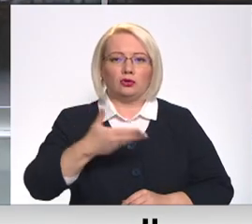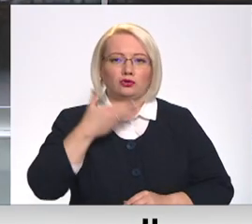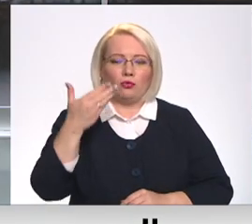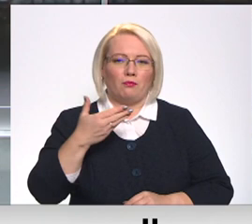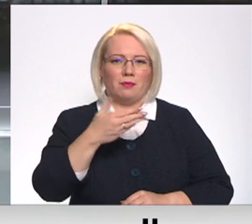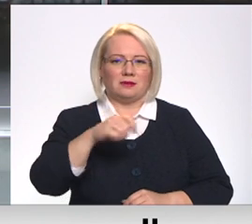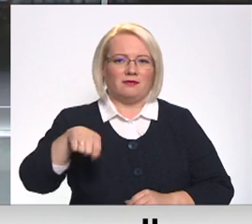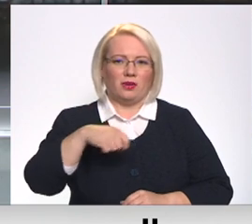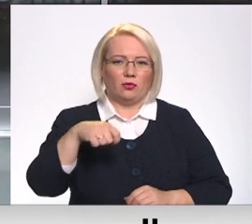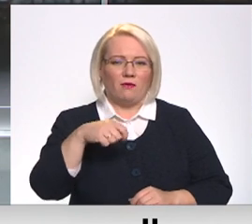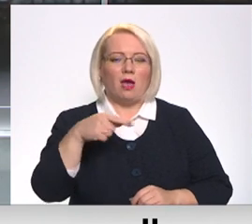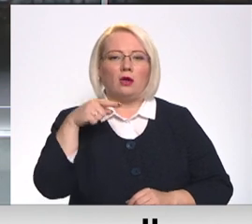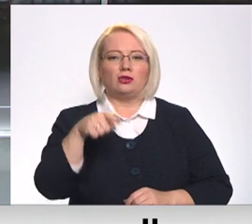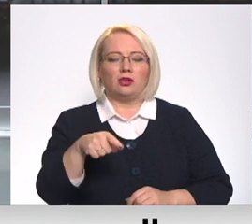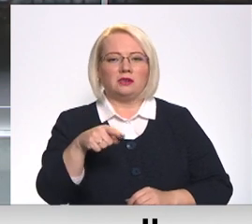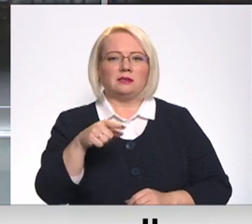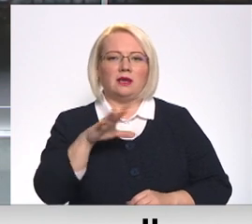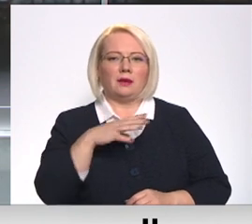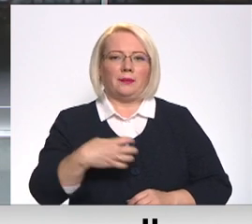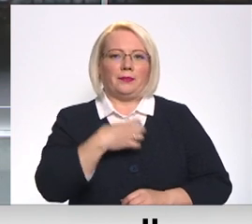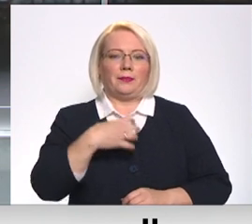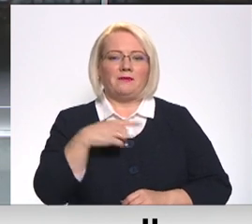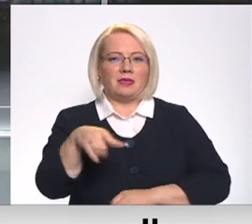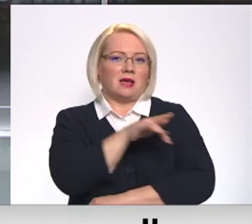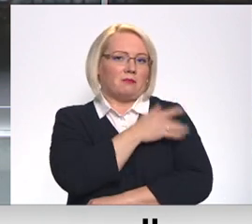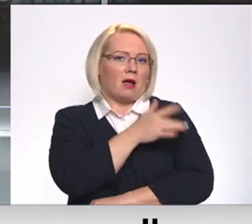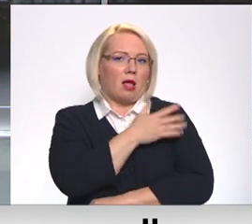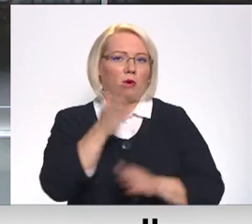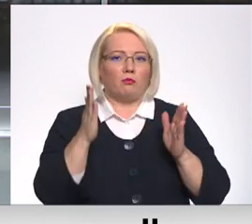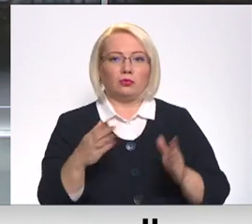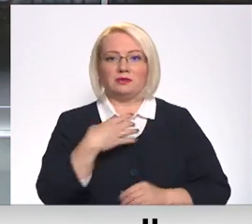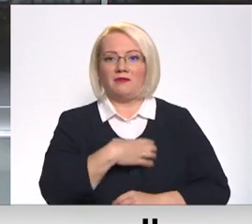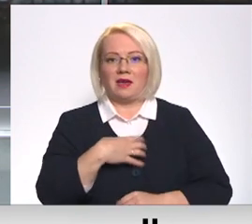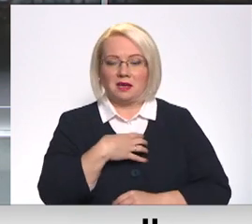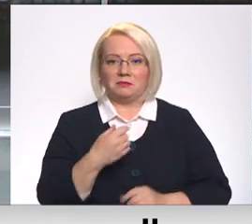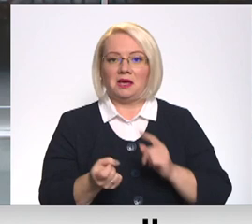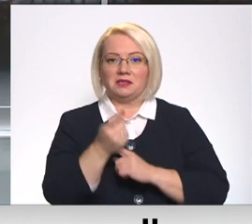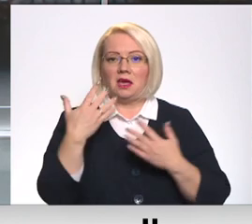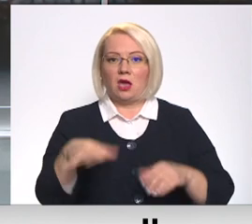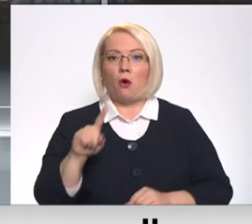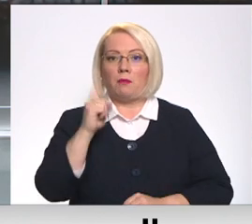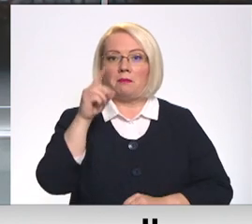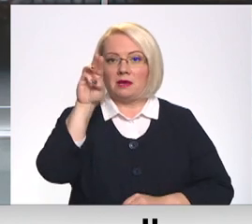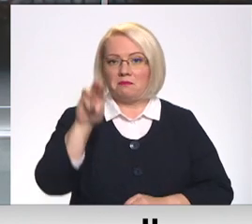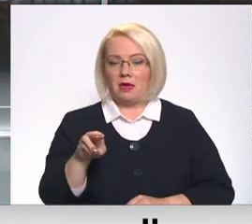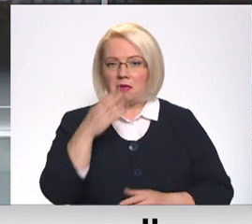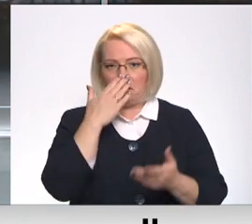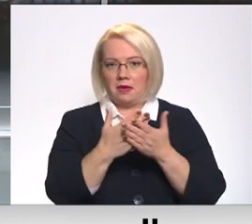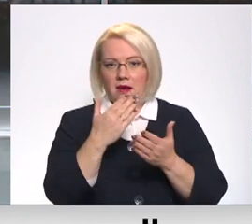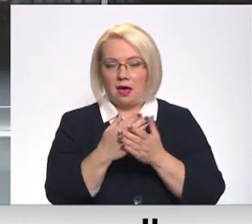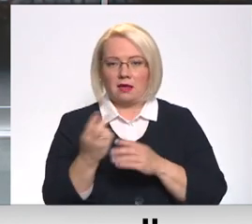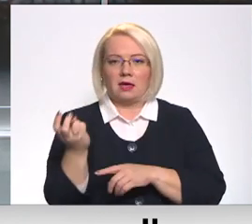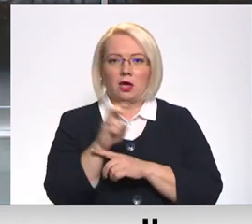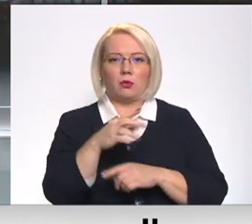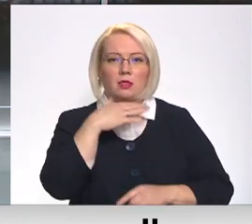izsniegšanas punkts. Idejas autors šaubījušies, vai šāds pakalpojums iedzīvotājiem būs vajadzīgs, bet jau pirmais mēnesis pierāda, ka ierodas